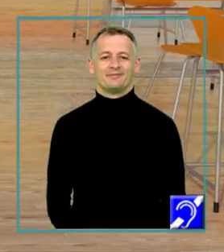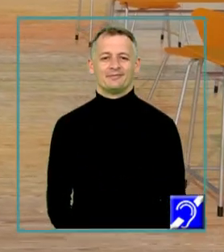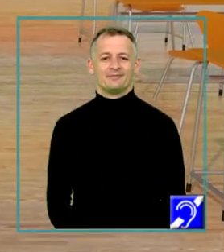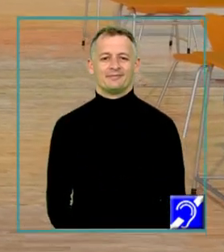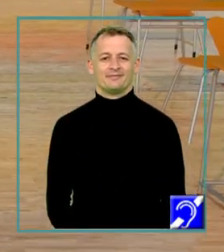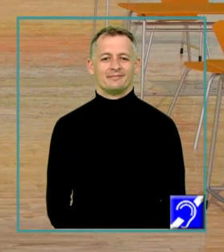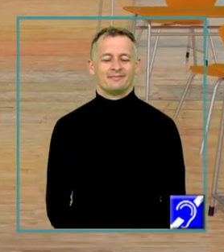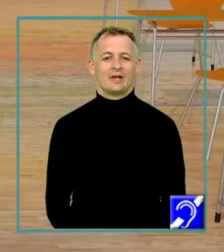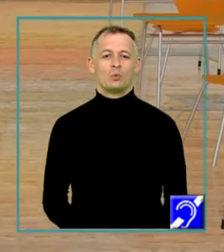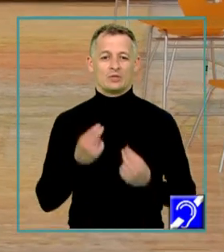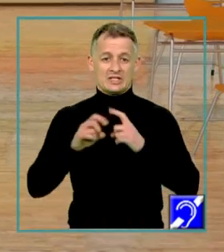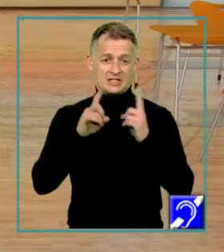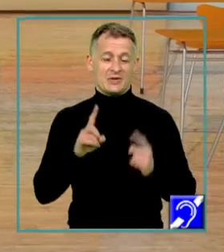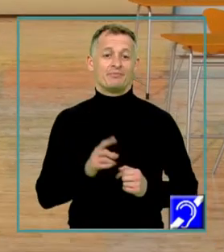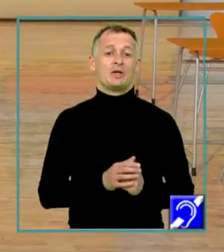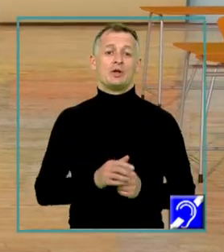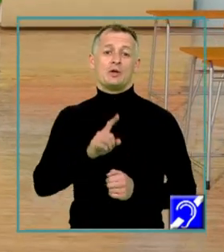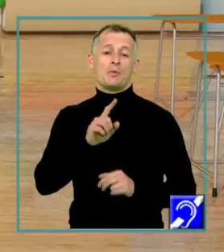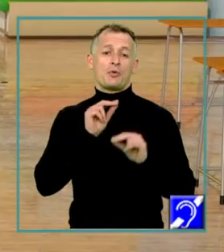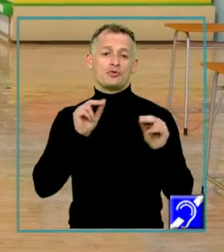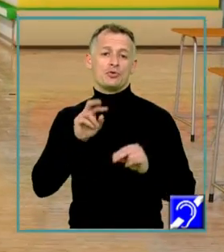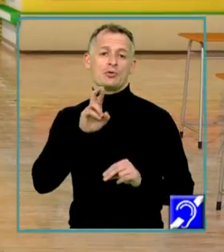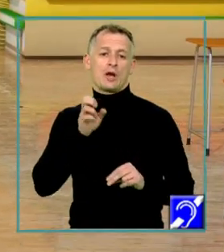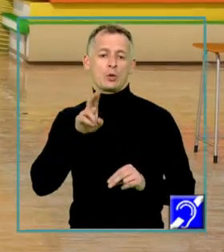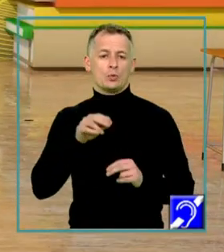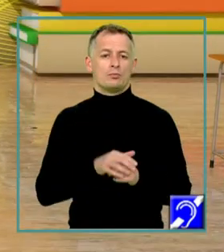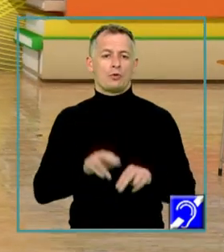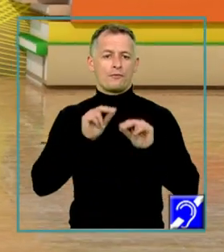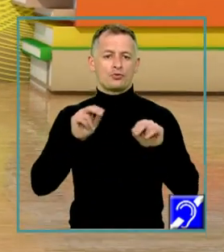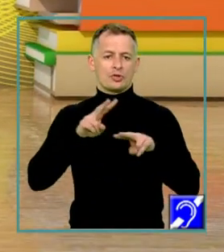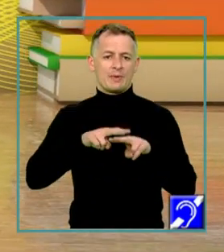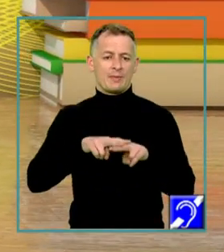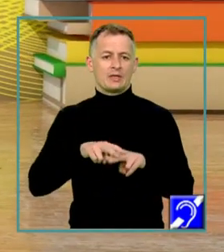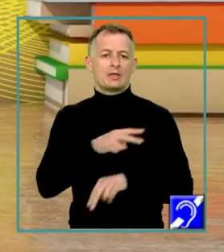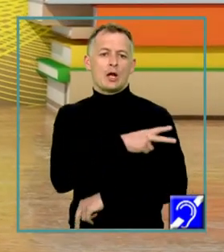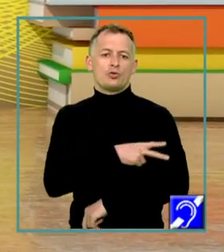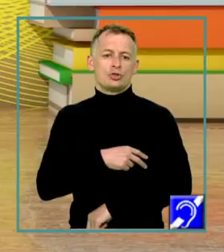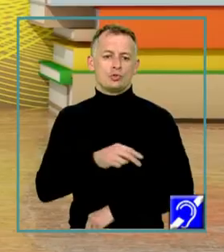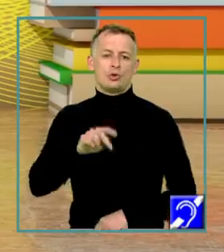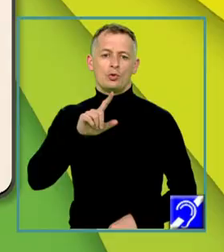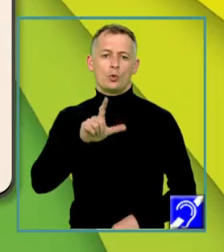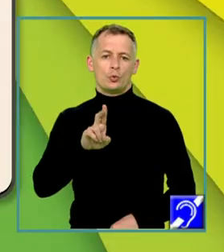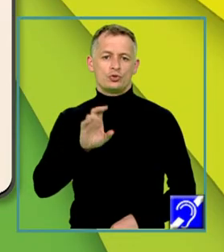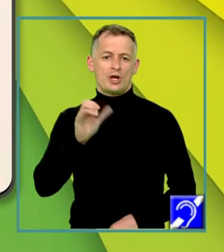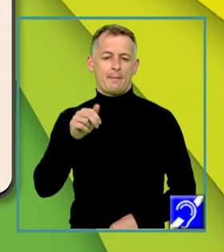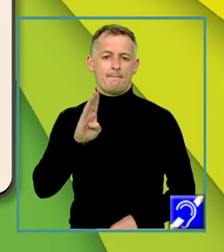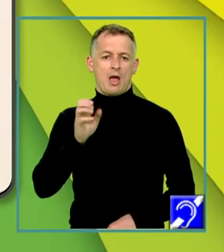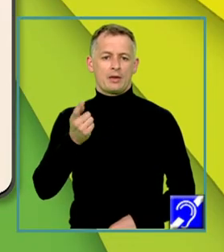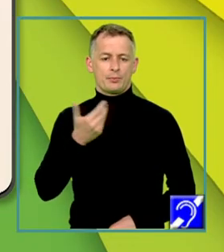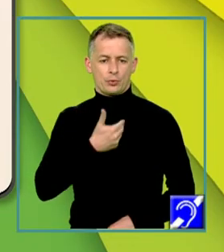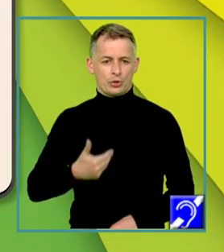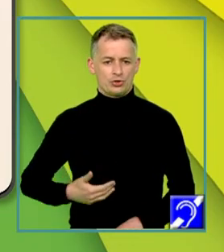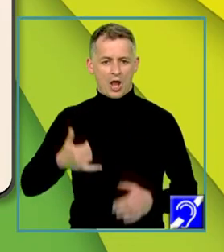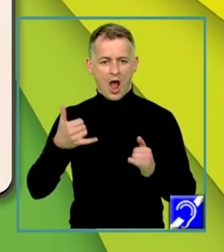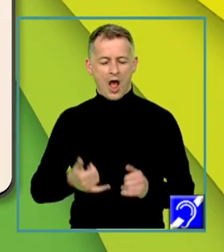Bună ziua! Numele meu este Gheri Gheradu și sunt profesor de matematică la Liceul Teoretic Lucian Blaga din București. Astăzi